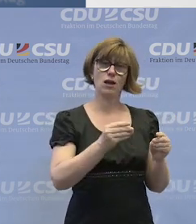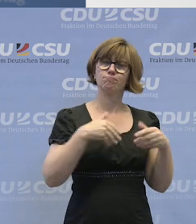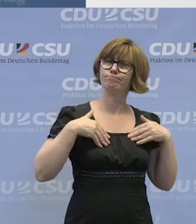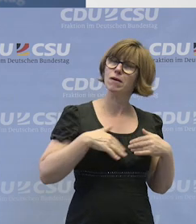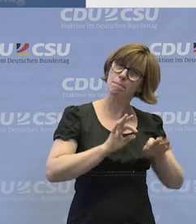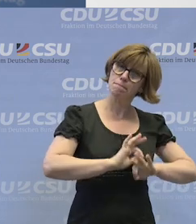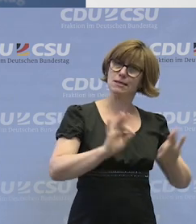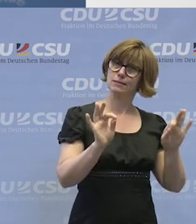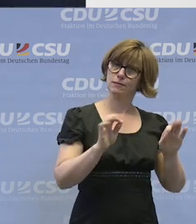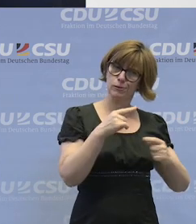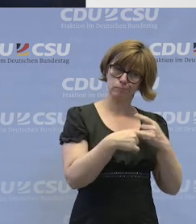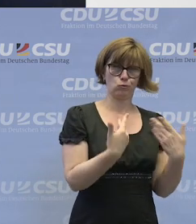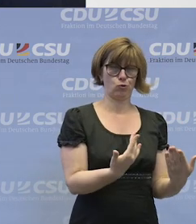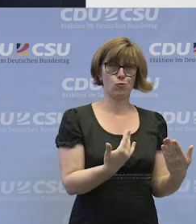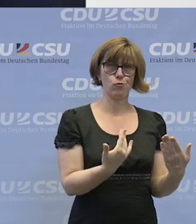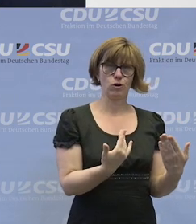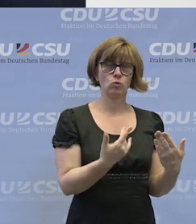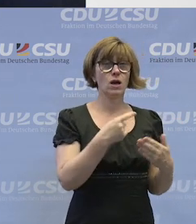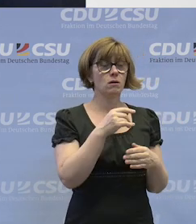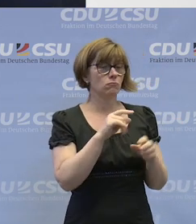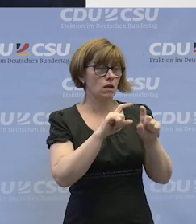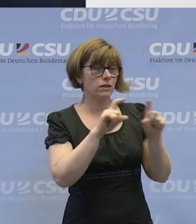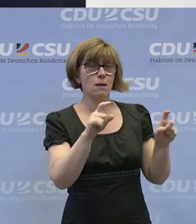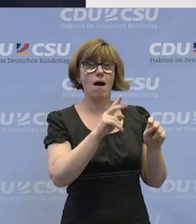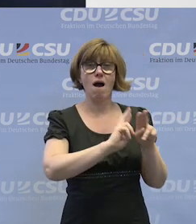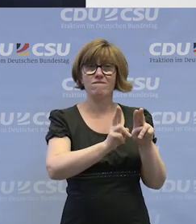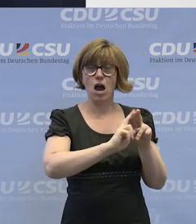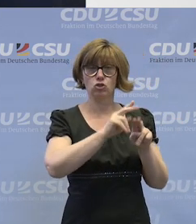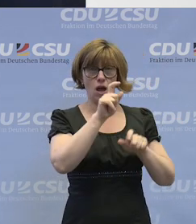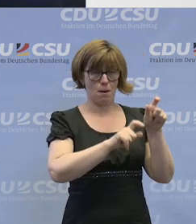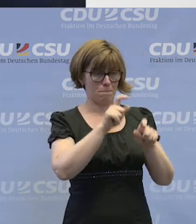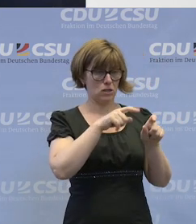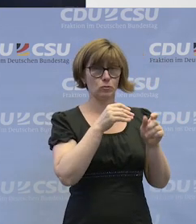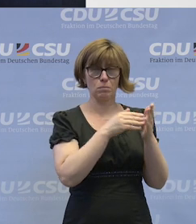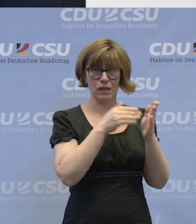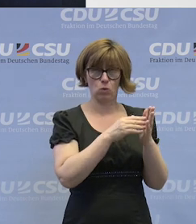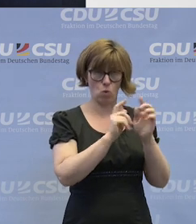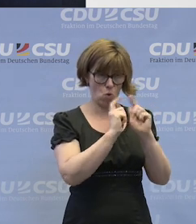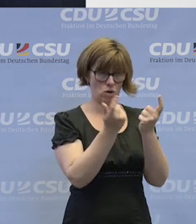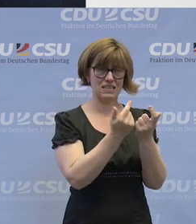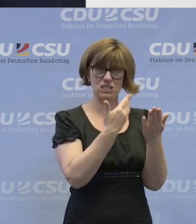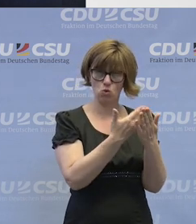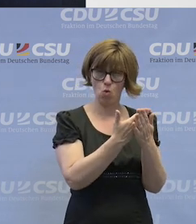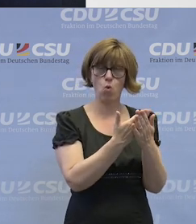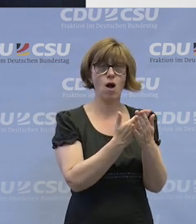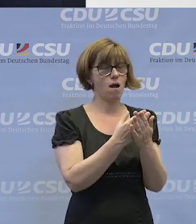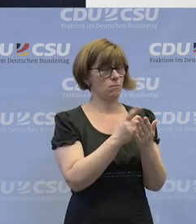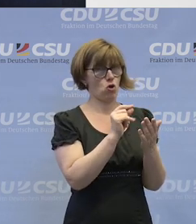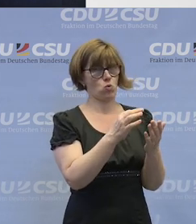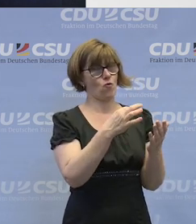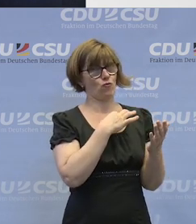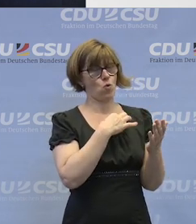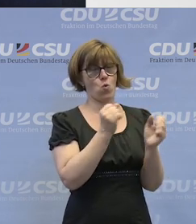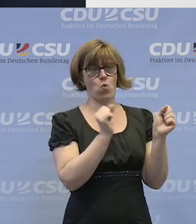am besten zur Geltung kommen. Der Beitrag der Werkstätten für Menschen mit Behinderung ist von großer